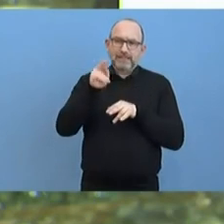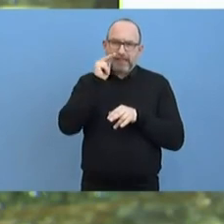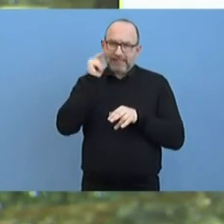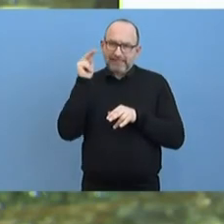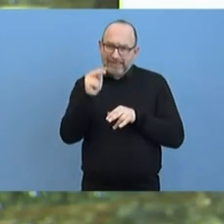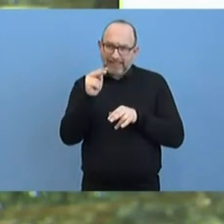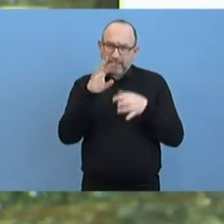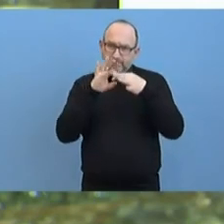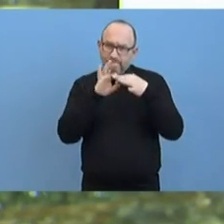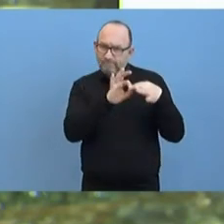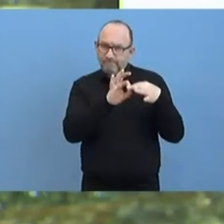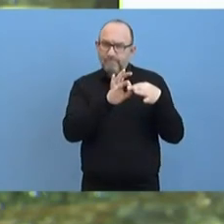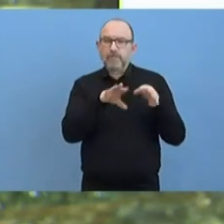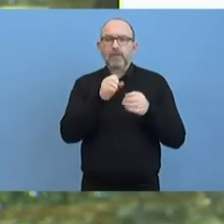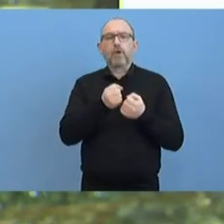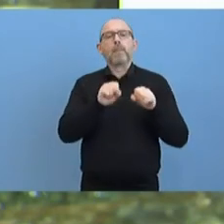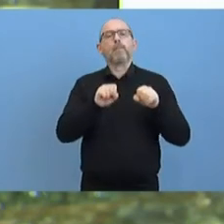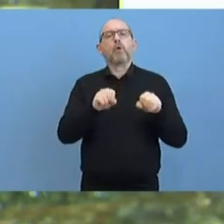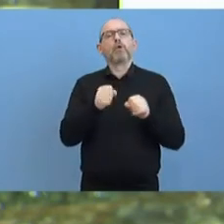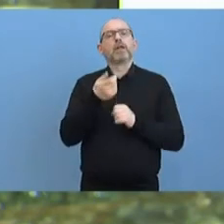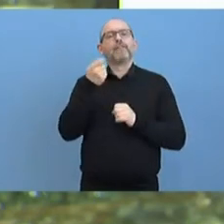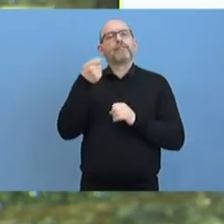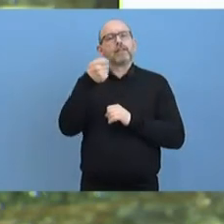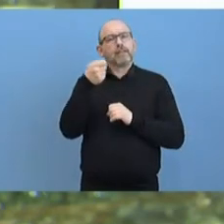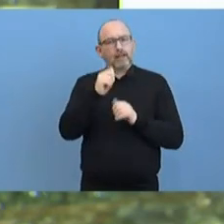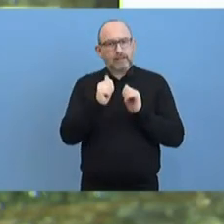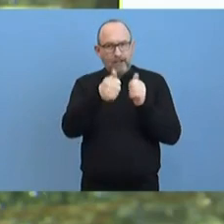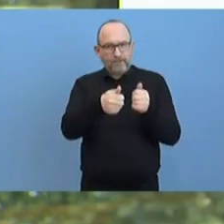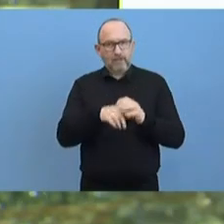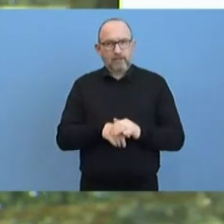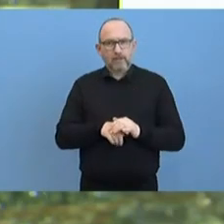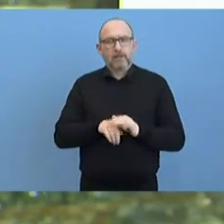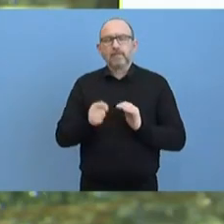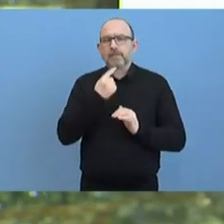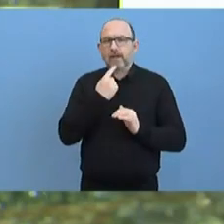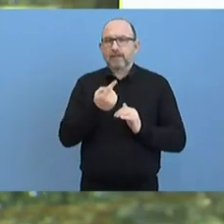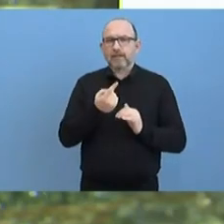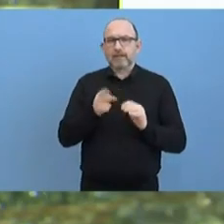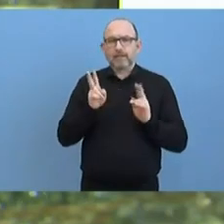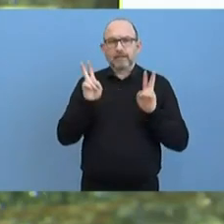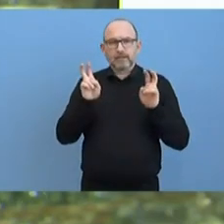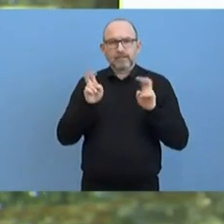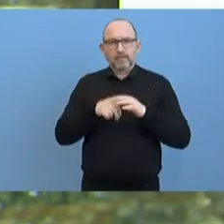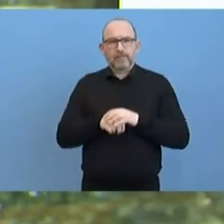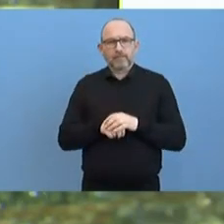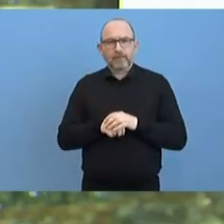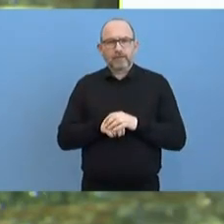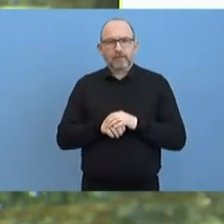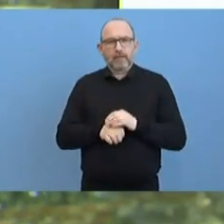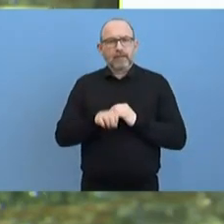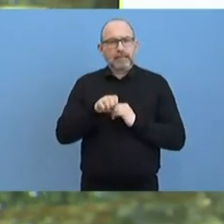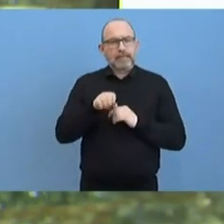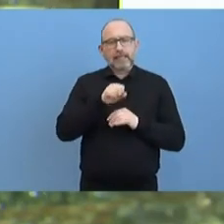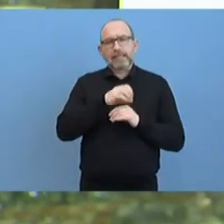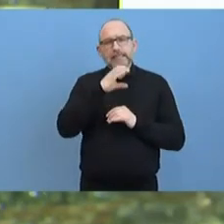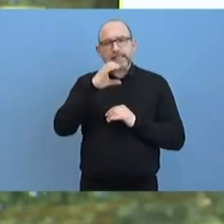mögliche Finanzhilfen? Da ist ja die Rede von diesen ECCLs, glaube